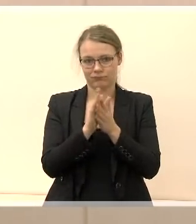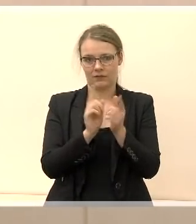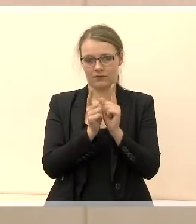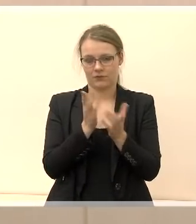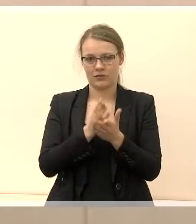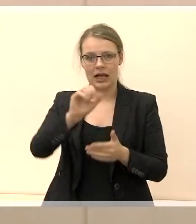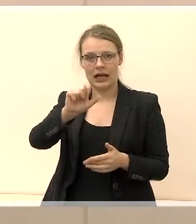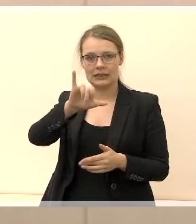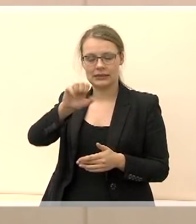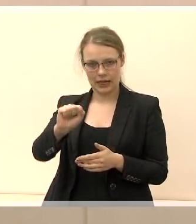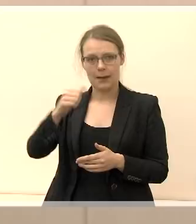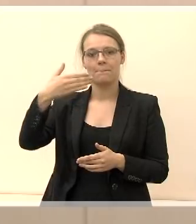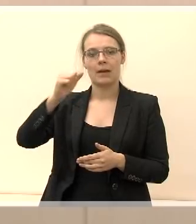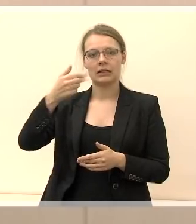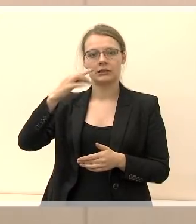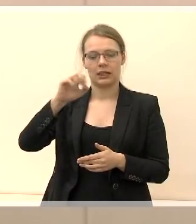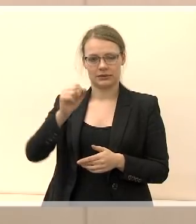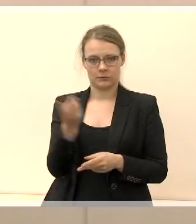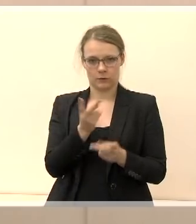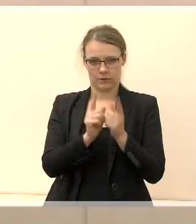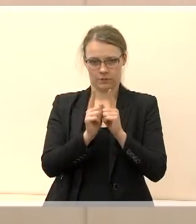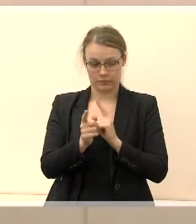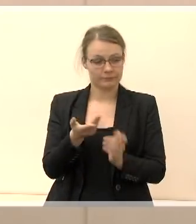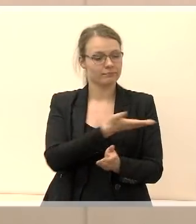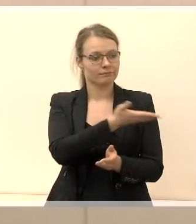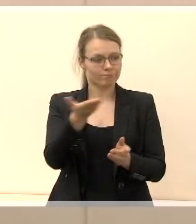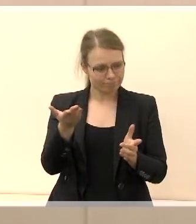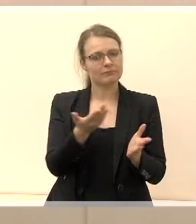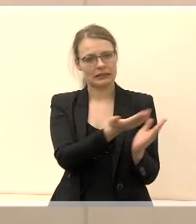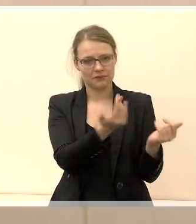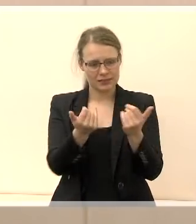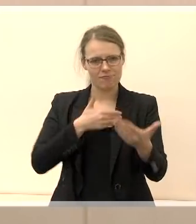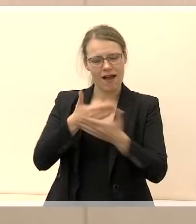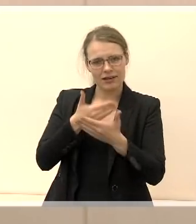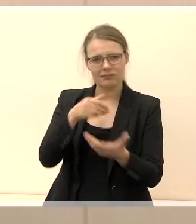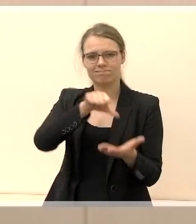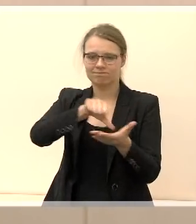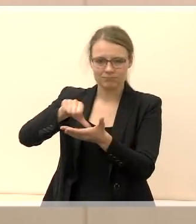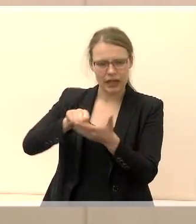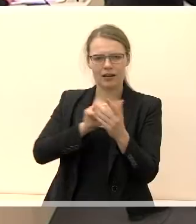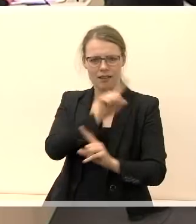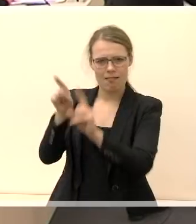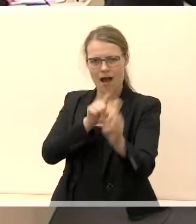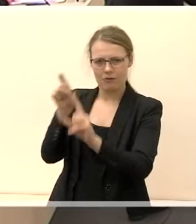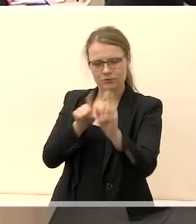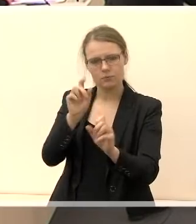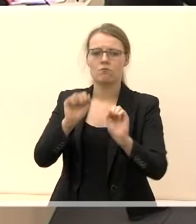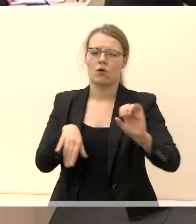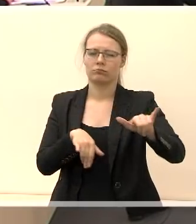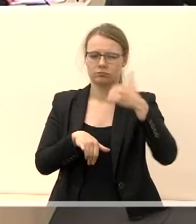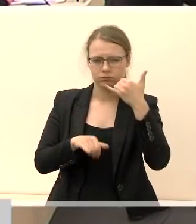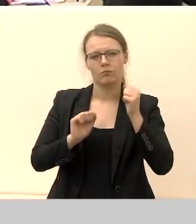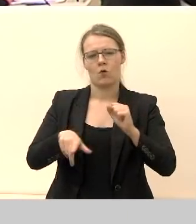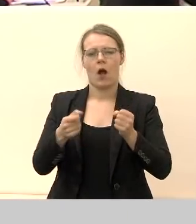verčia Alicija ir Mantas. Laidos žiūrovus kviečiame aktyviai dalyvauti ir užduoti kandidatams klausimus telefonu, elektroniniu